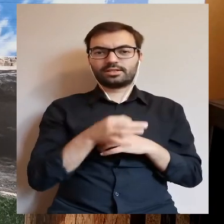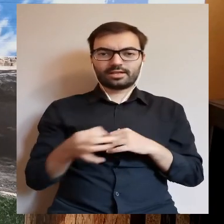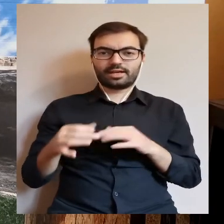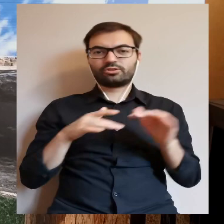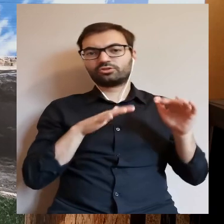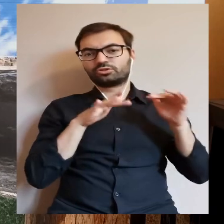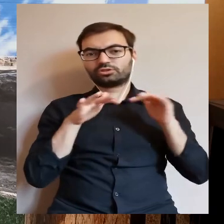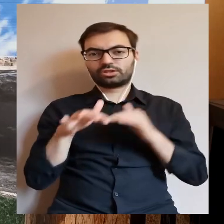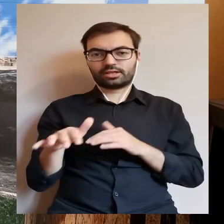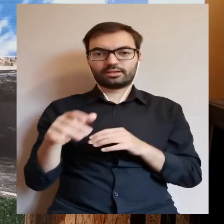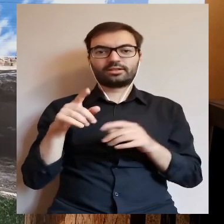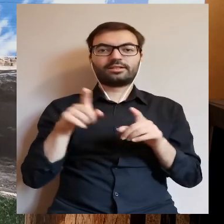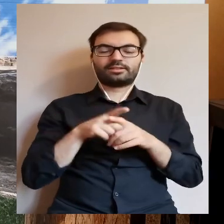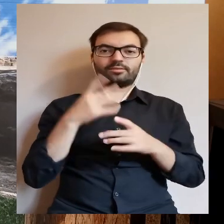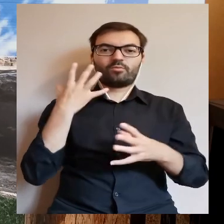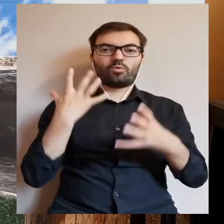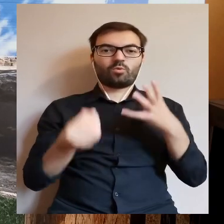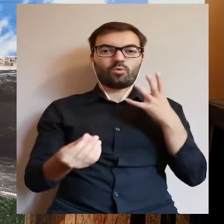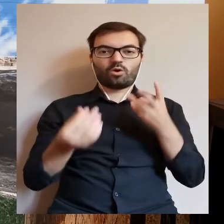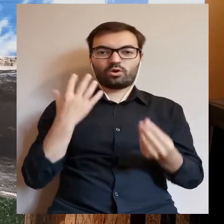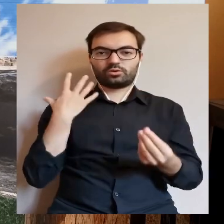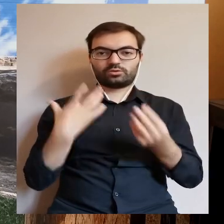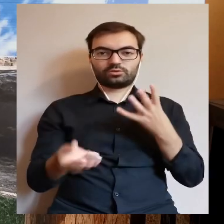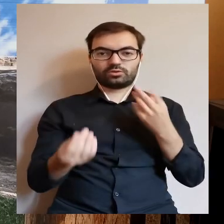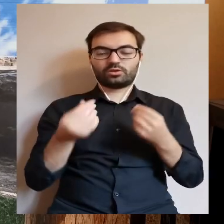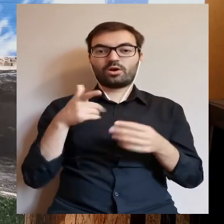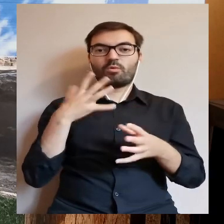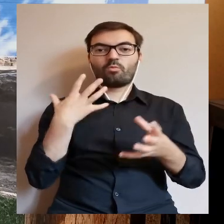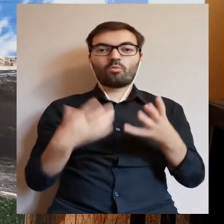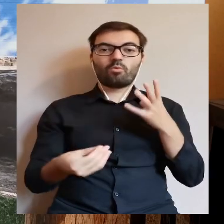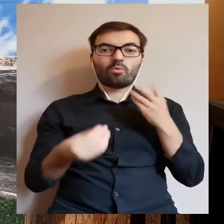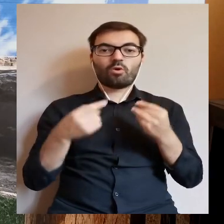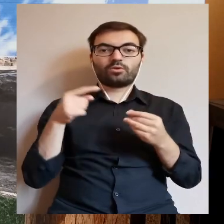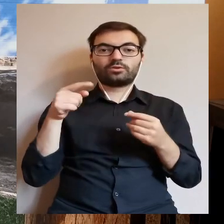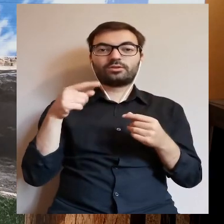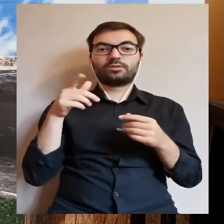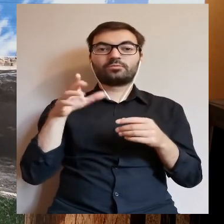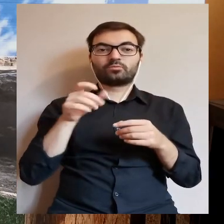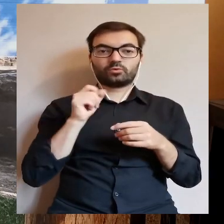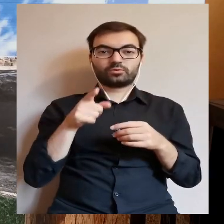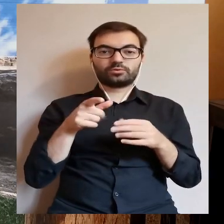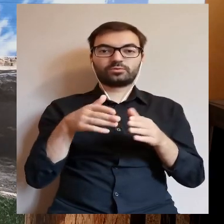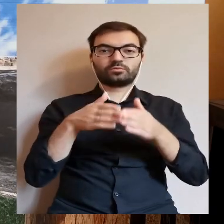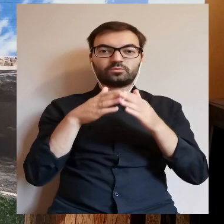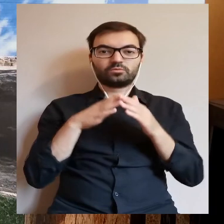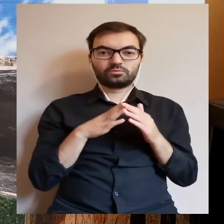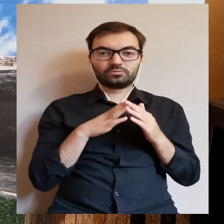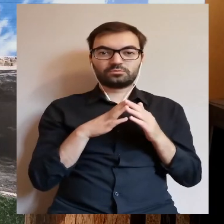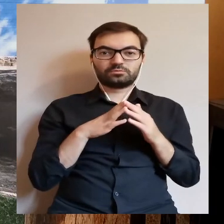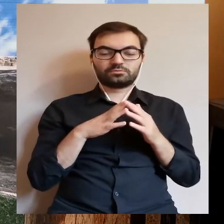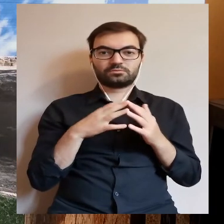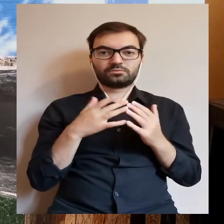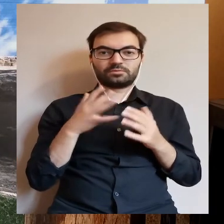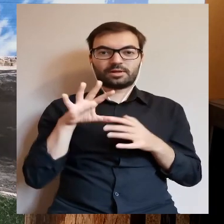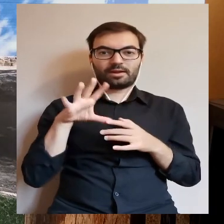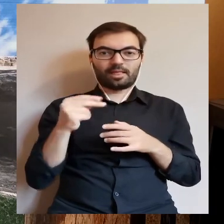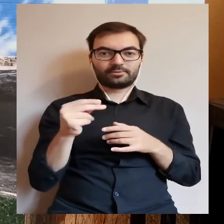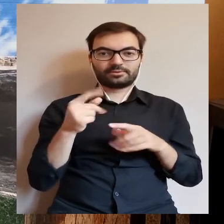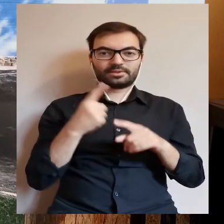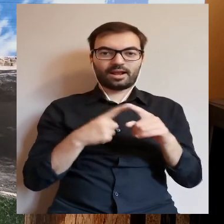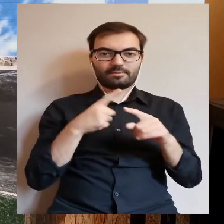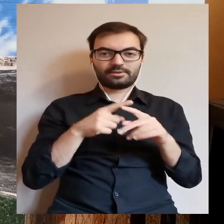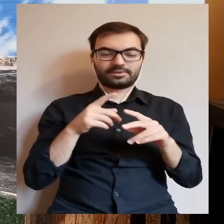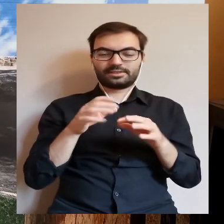przepływa rzeka, to są też tereny bagienne. W bagnach potrafiły się zachować przedziwne bardzo